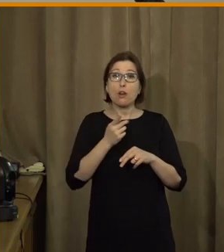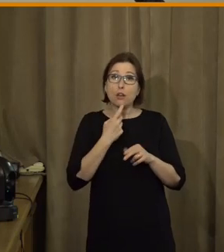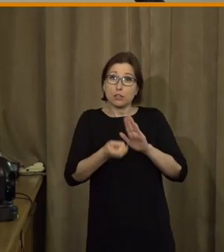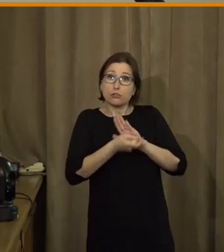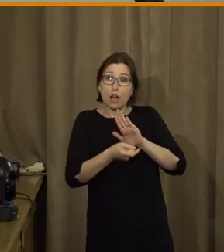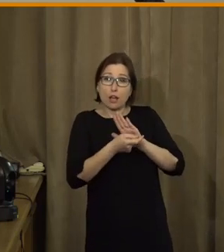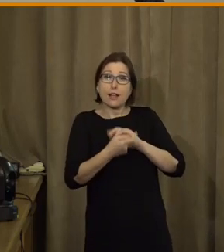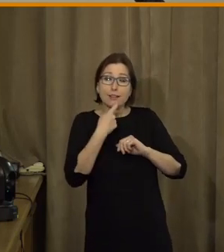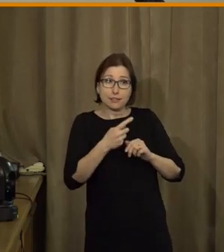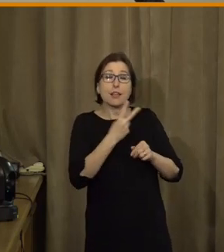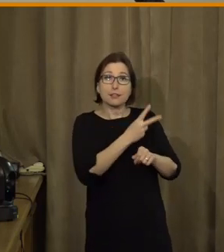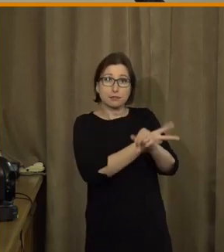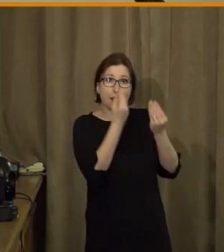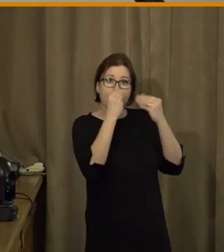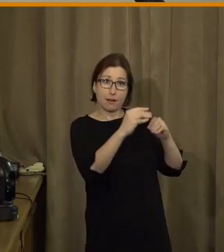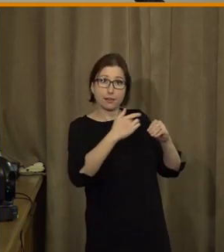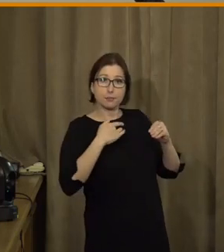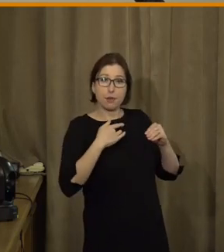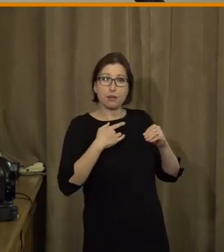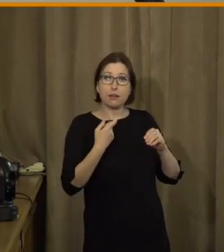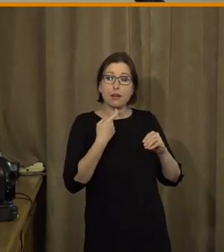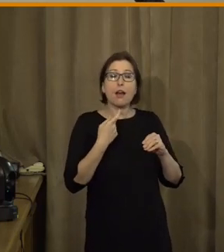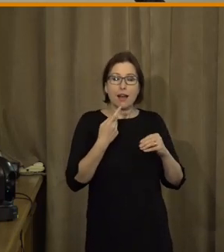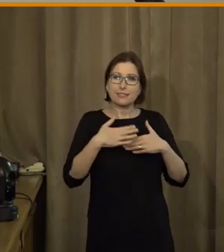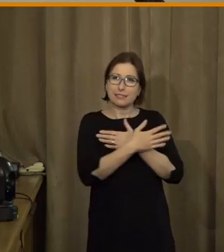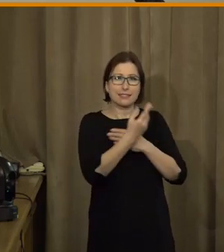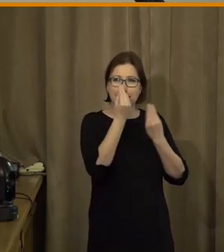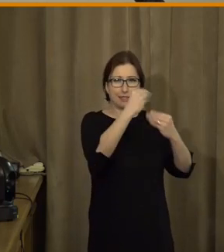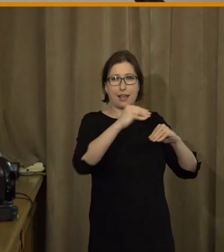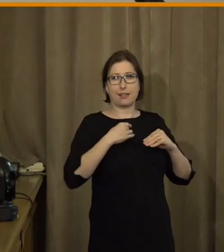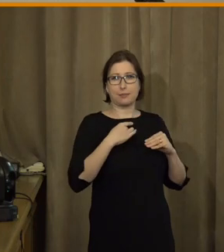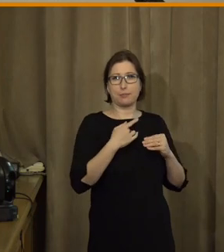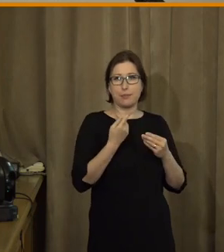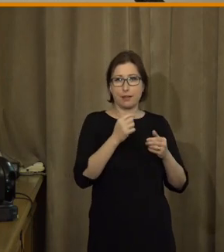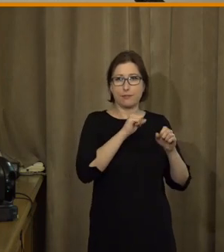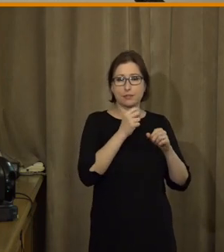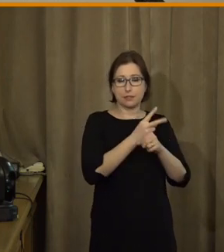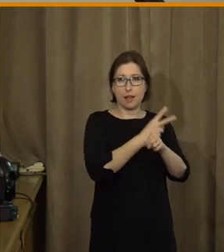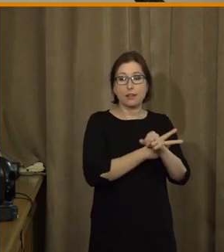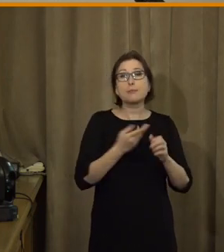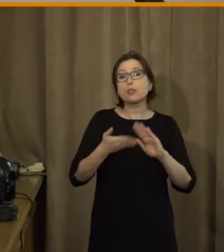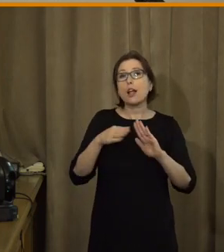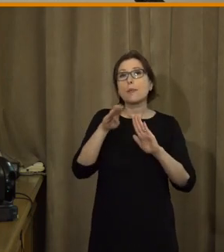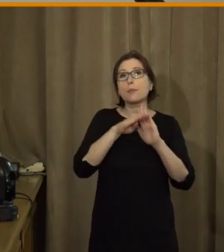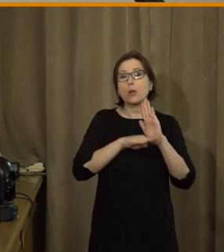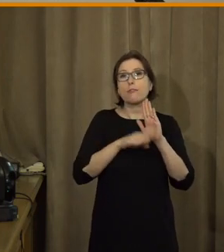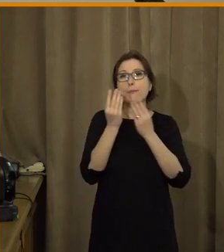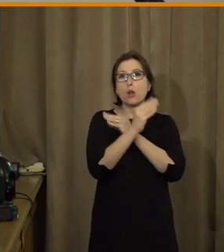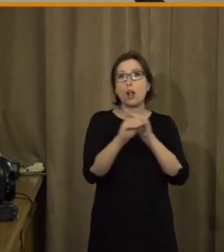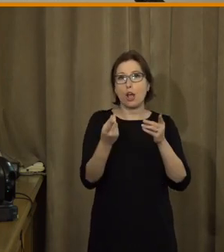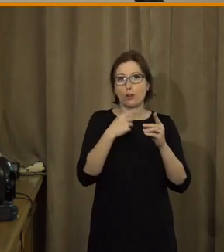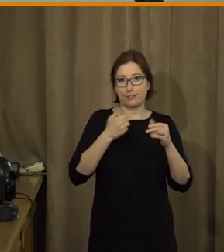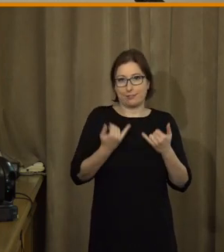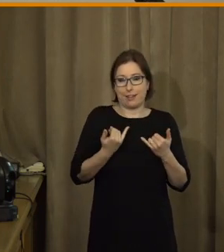požadavek, aby tohle stát respektoval a vnímá, že to stát nerespektuje. Pokud se podíváme do programového prohlášení vlády na